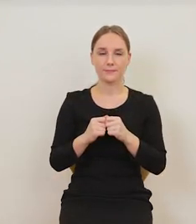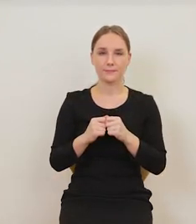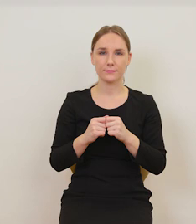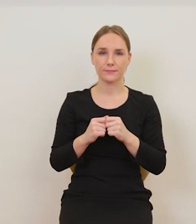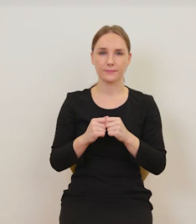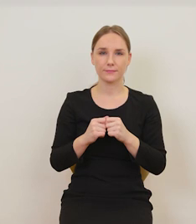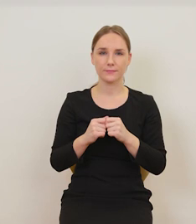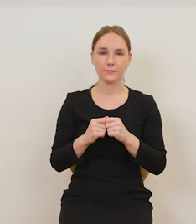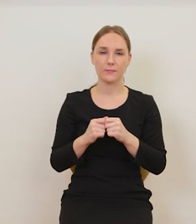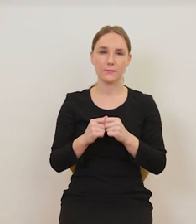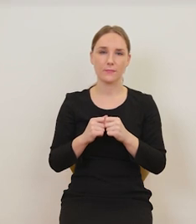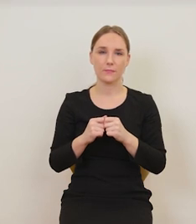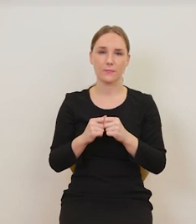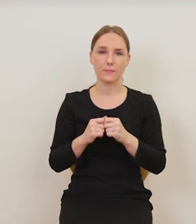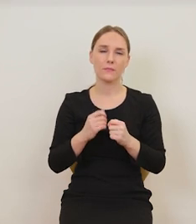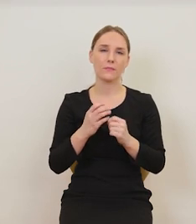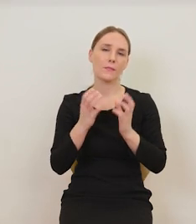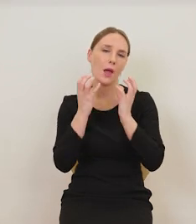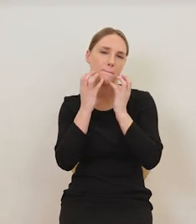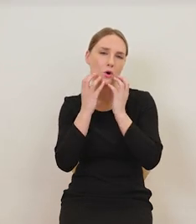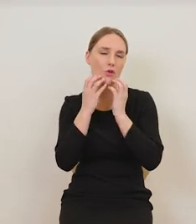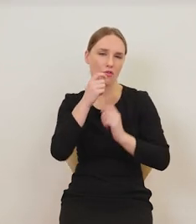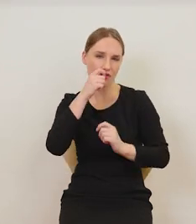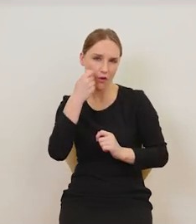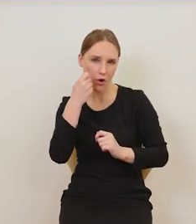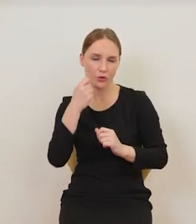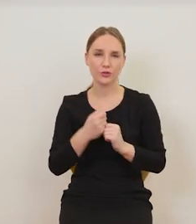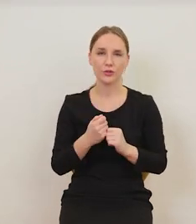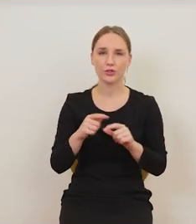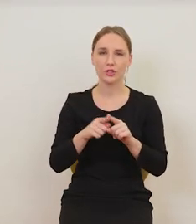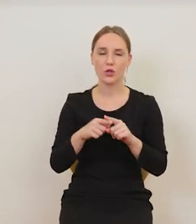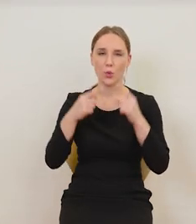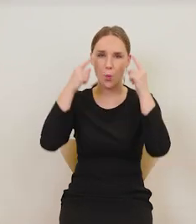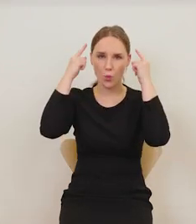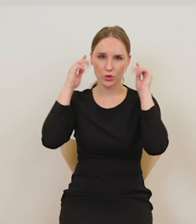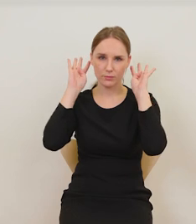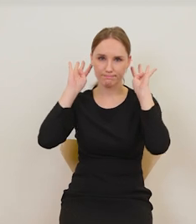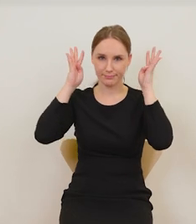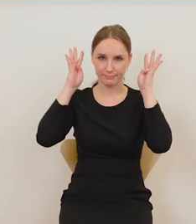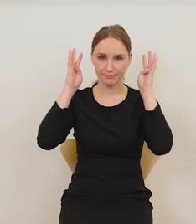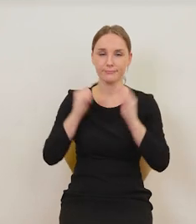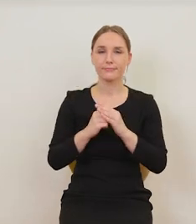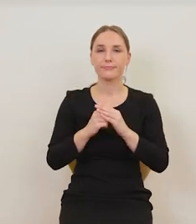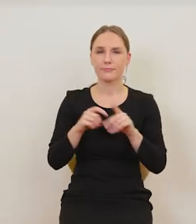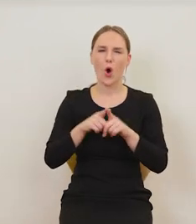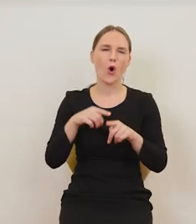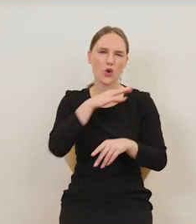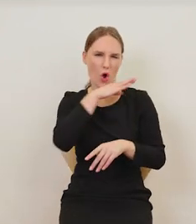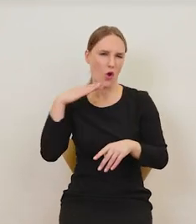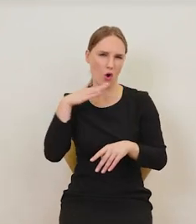Zarost, krótka brudka, krótki wąsik, bardzo odstające uszy. Generalnie kolorowe.